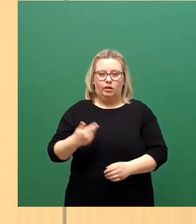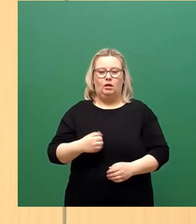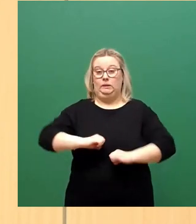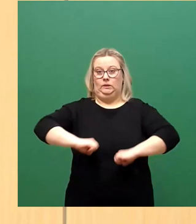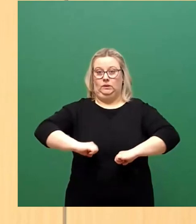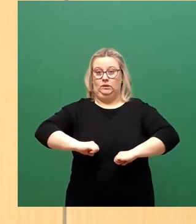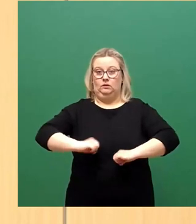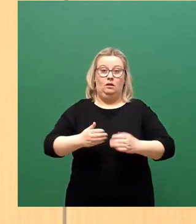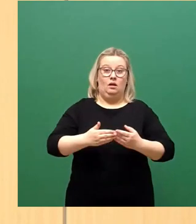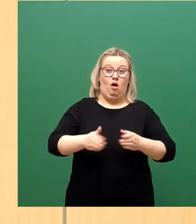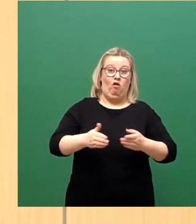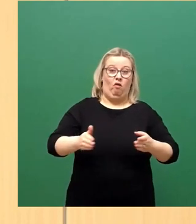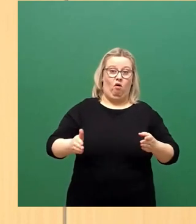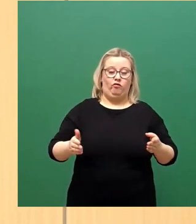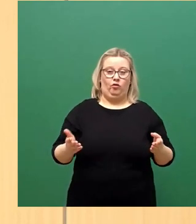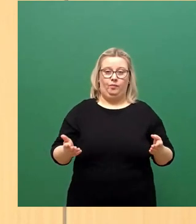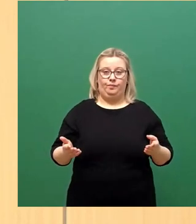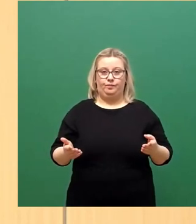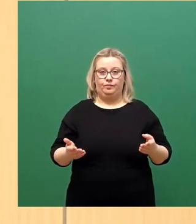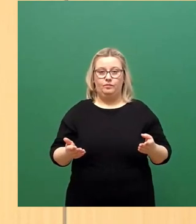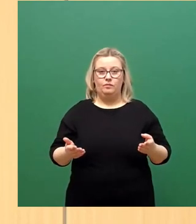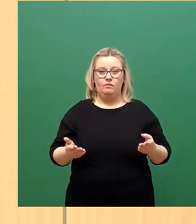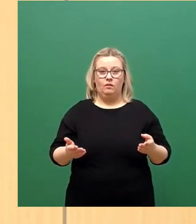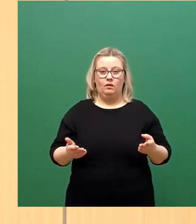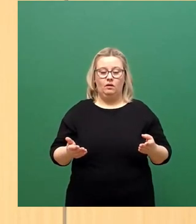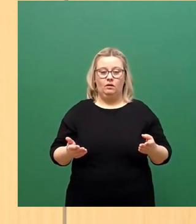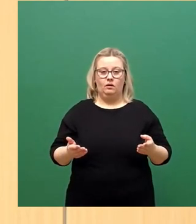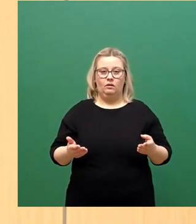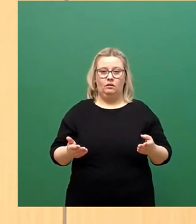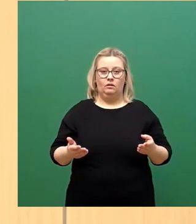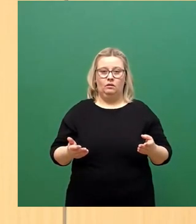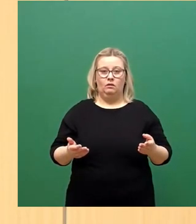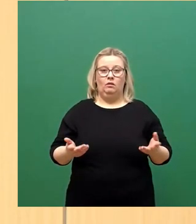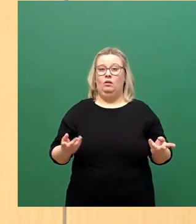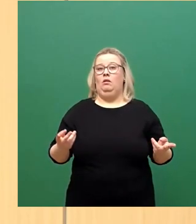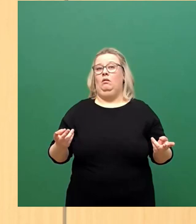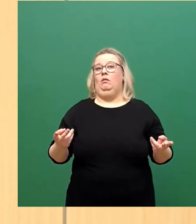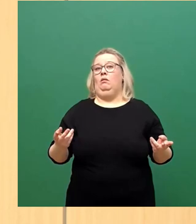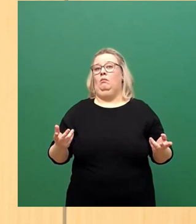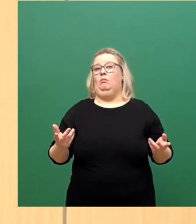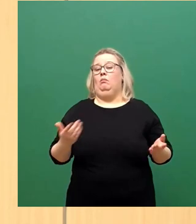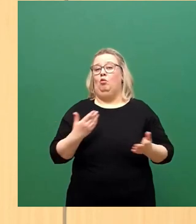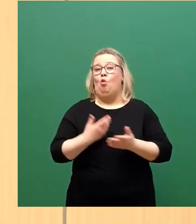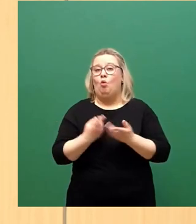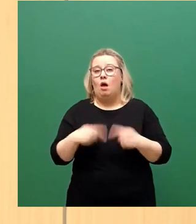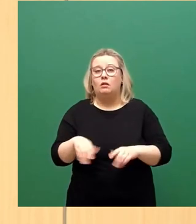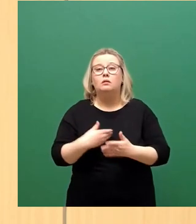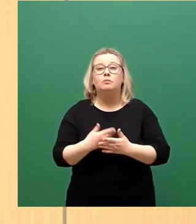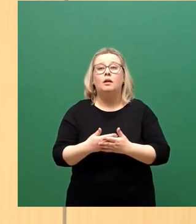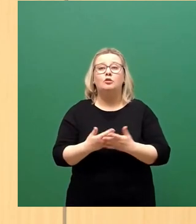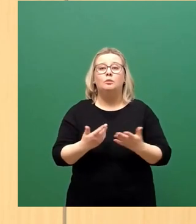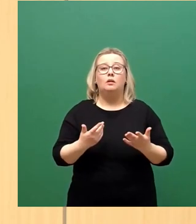Notaktionen wieder aus dem Boden zu stampfen. Da wird auf allen Kanälen